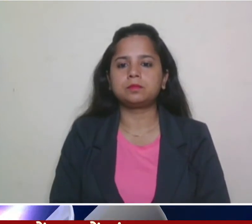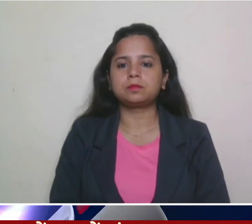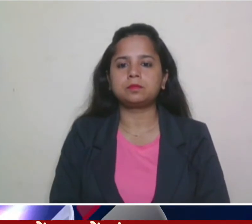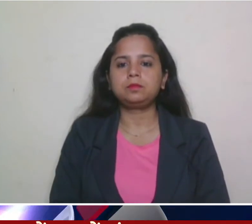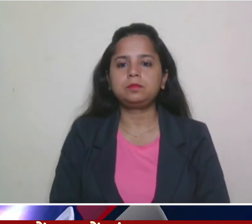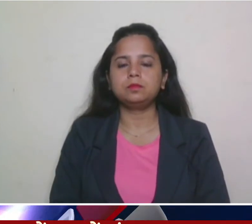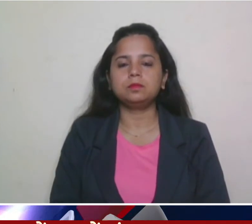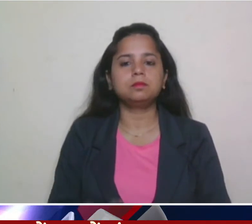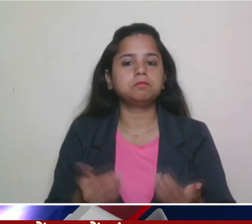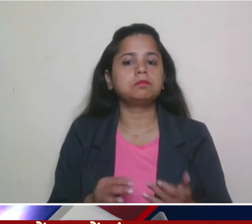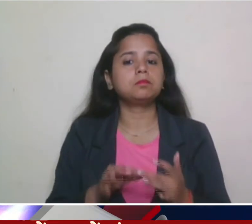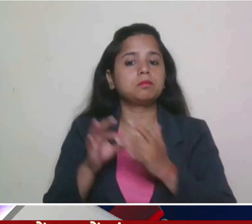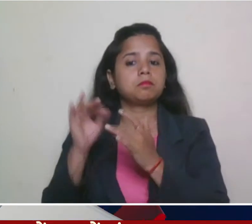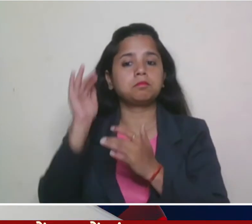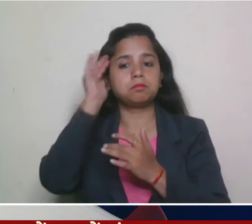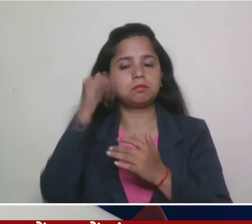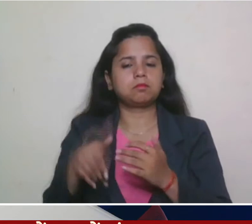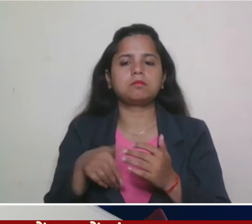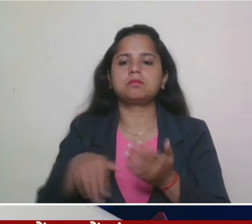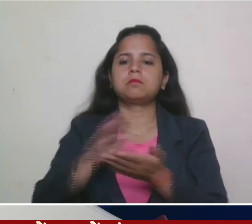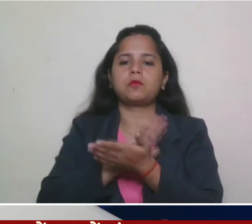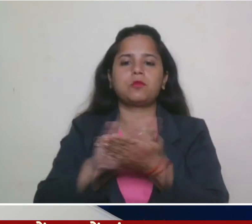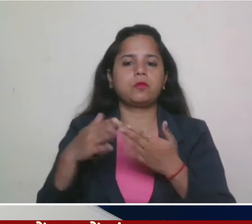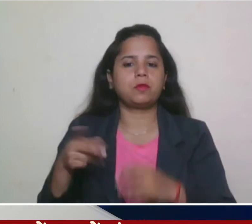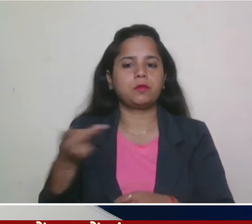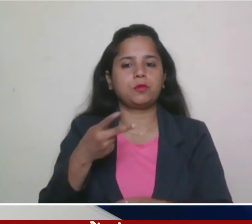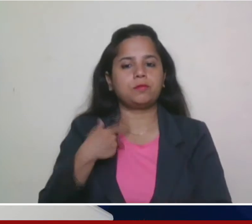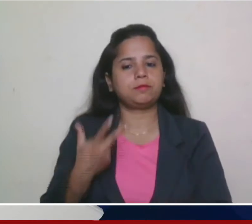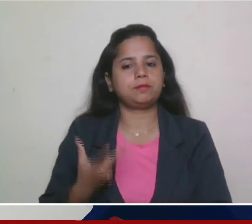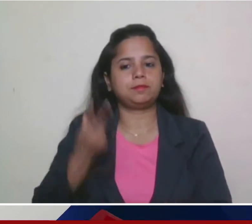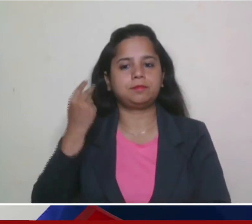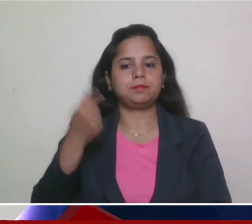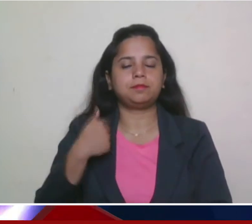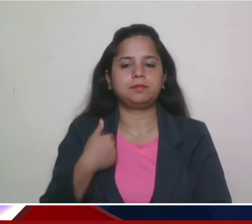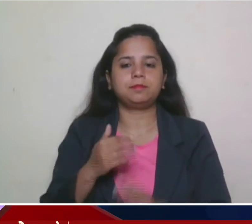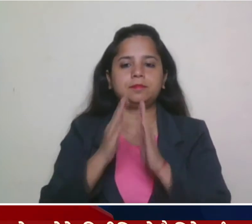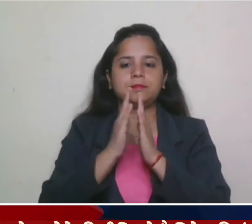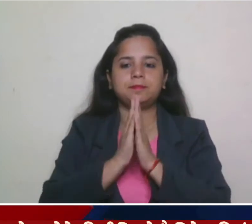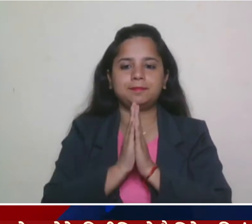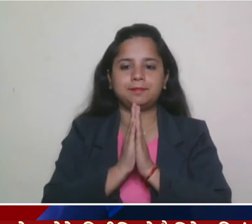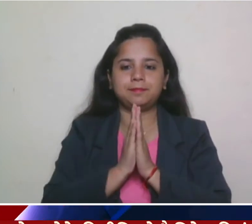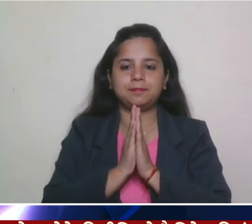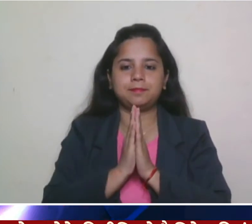और इस विशेश समाचार प्रसारण में बस इतना ही मुझे और मनीशा को दीजे इजाज़त नमसकार।